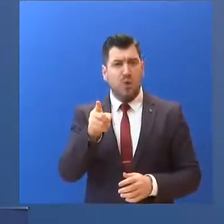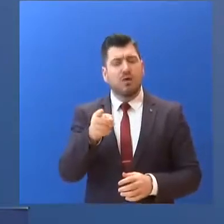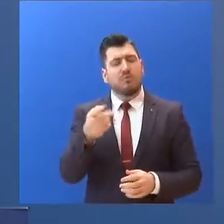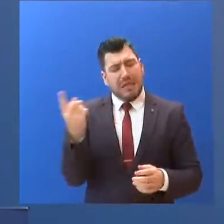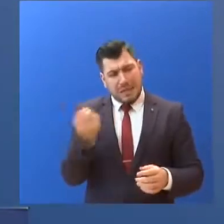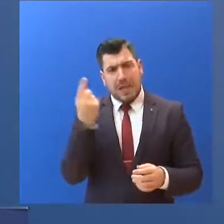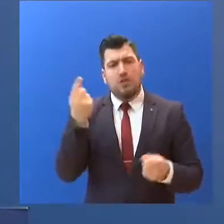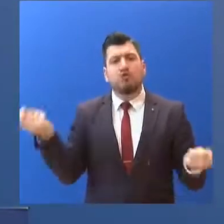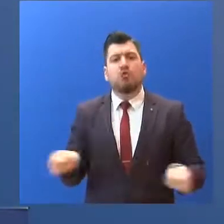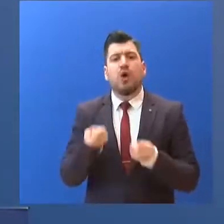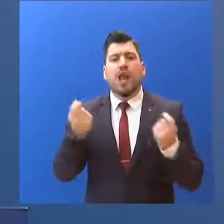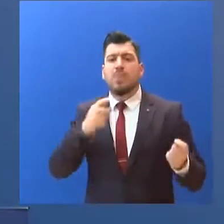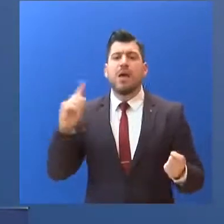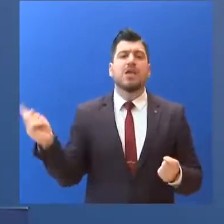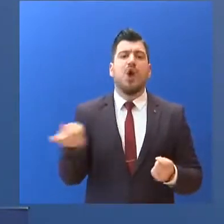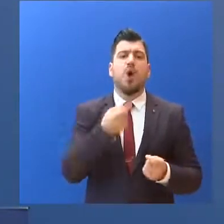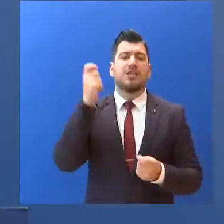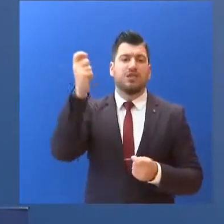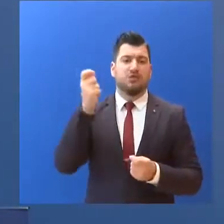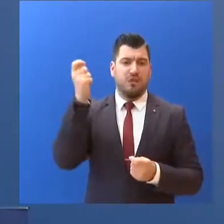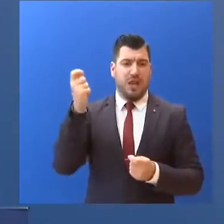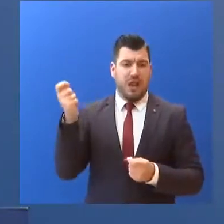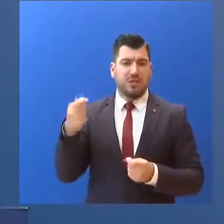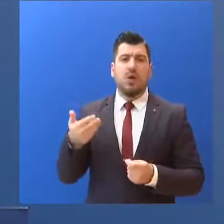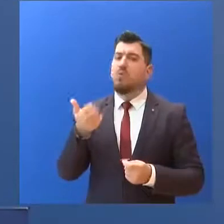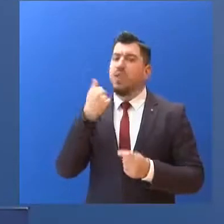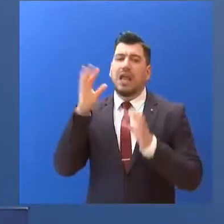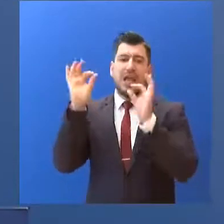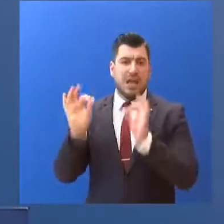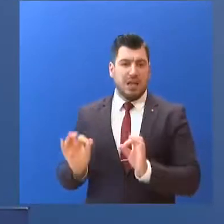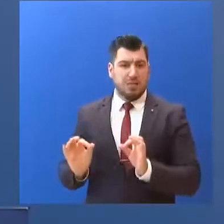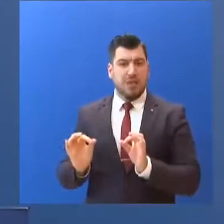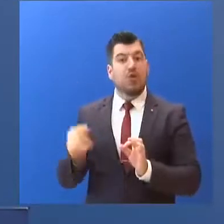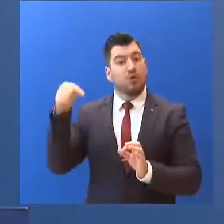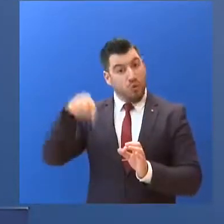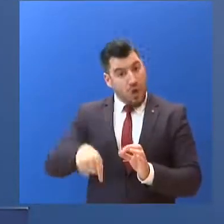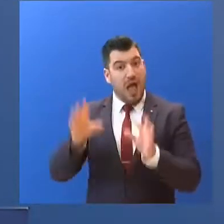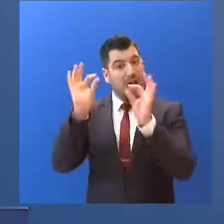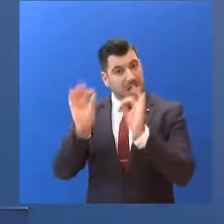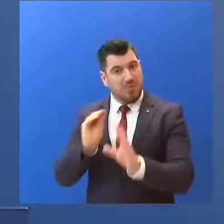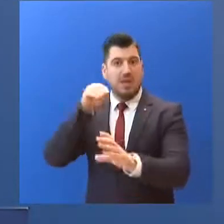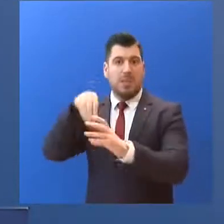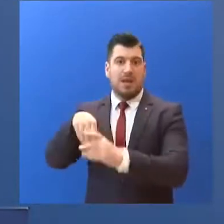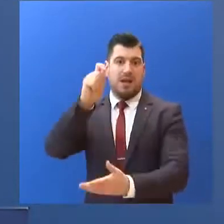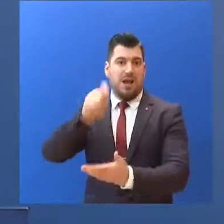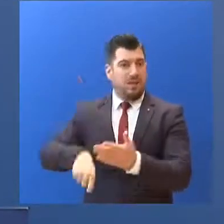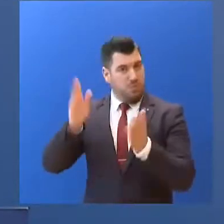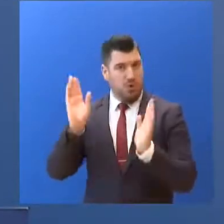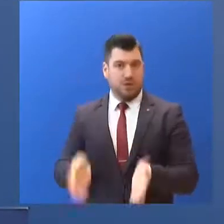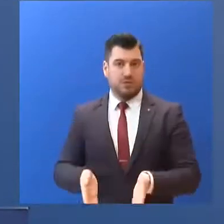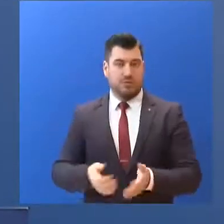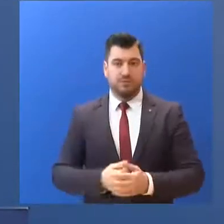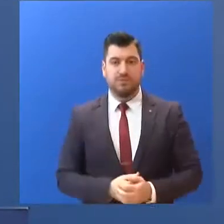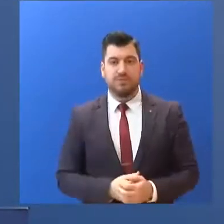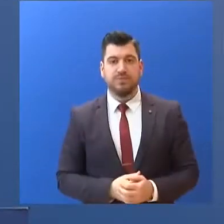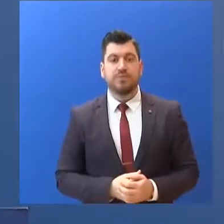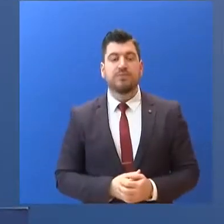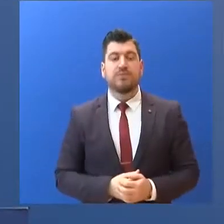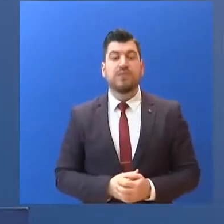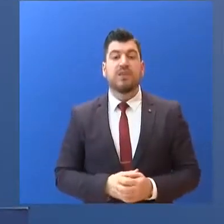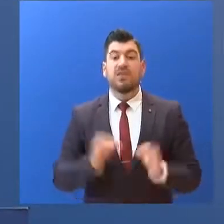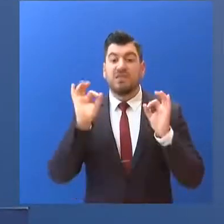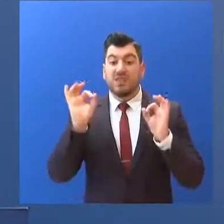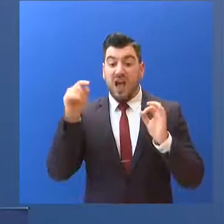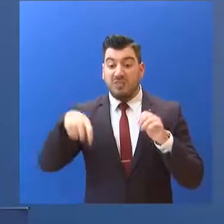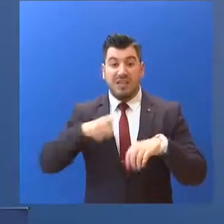οφειλές... αυτές δηλαδή που δεν είναι σε ρύθμιση. Σε σχέση με τις τραπεζικές εργασίες... έχουμε ένα μεγάλο σύμμαχο... την